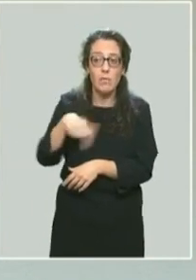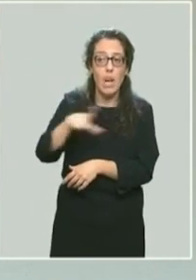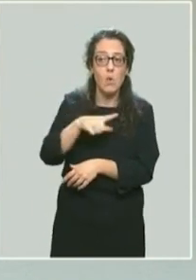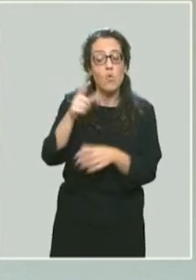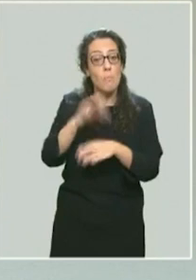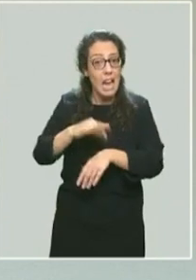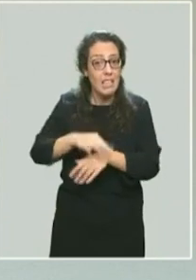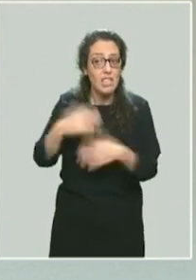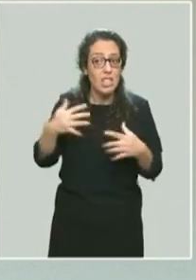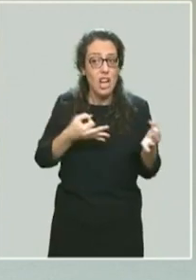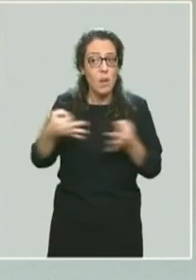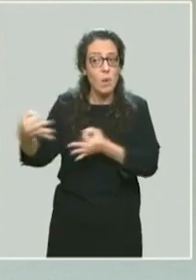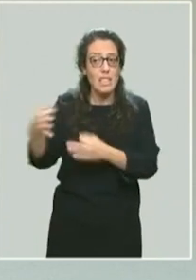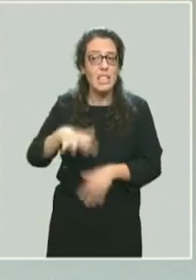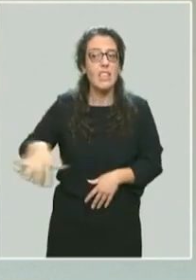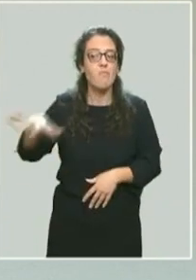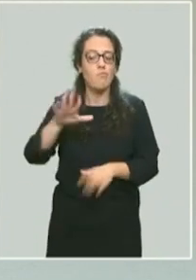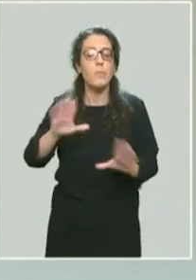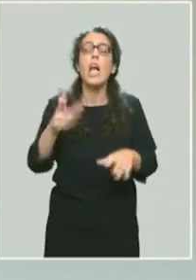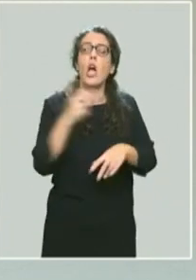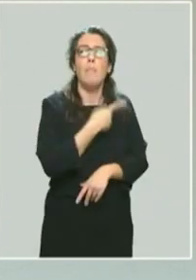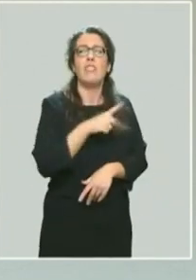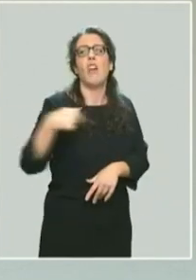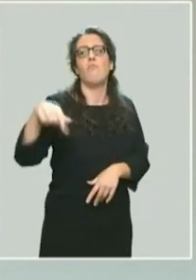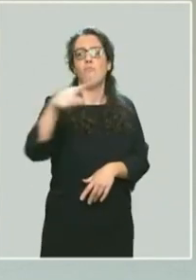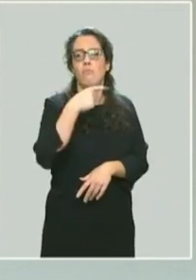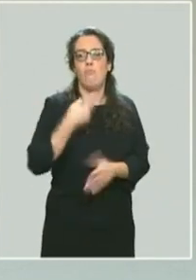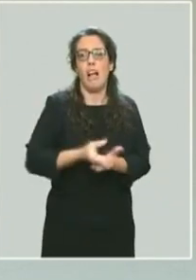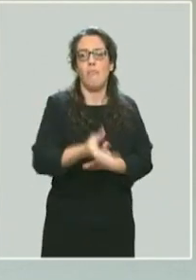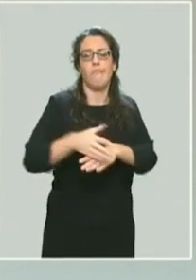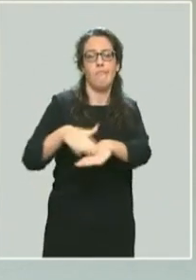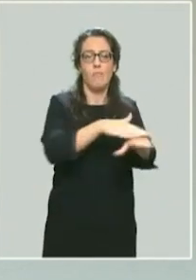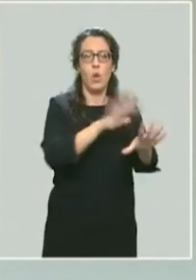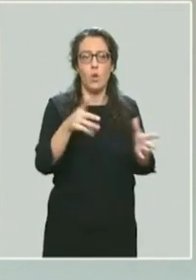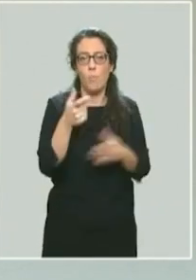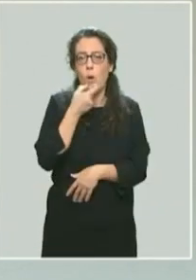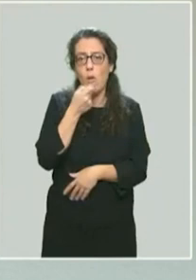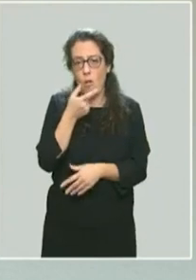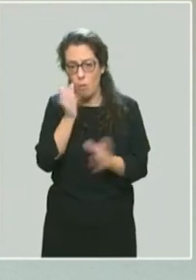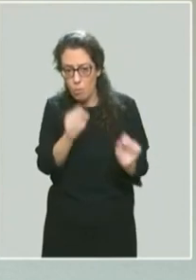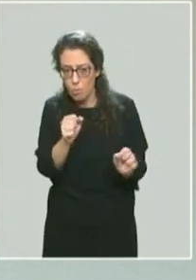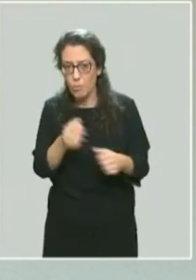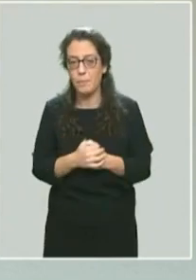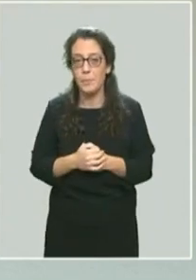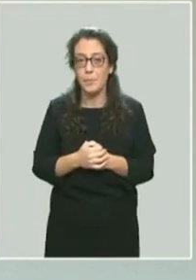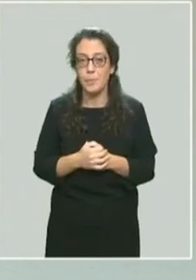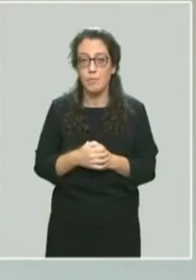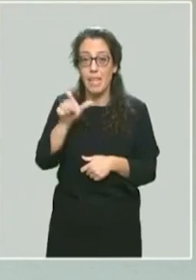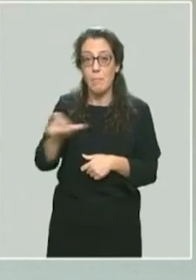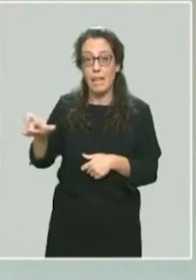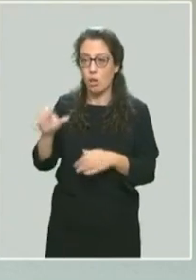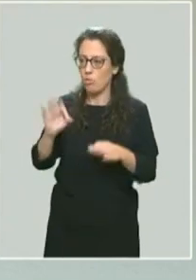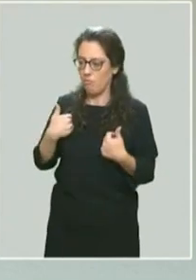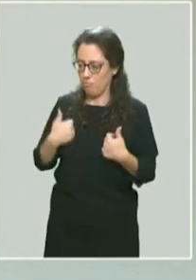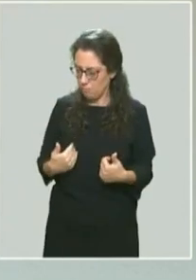chroniques. Vos médecins recevront toutes les indications et les règles de prescription de ce médicament. Et pour les gens qui sont concernés, donc qui sont